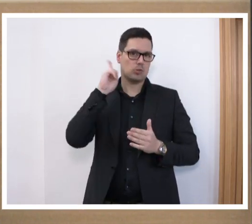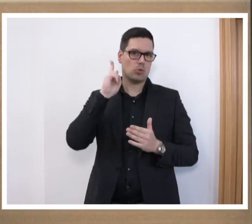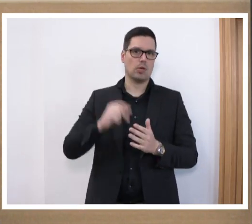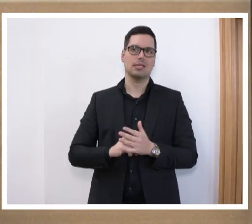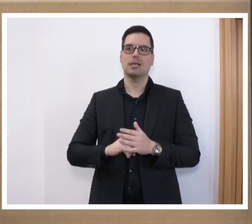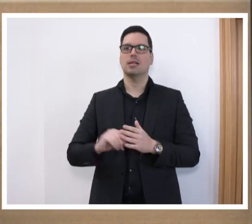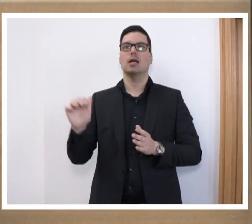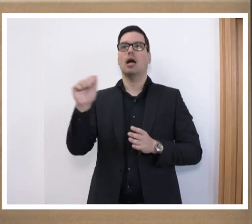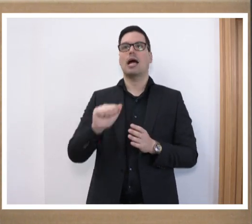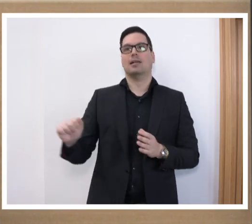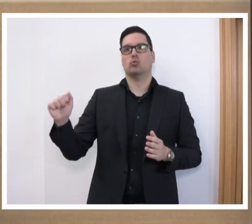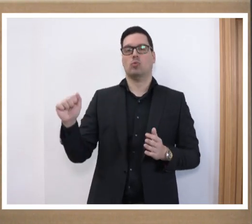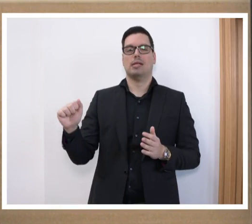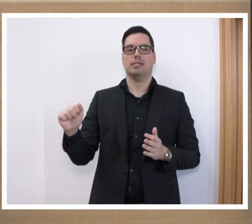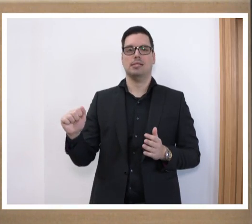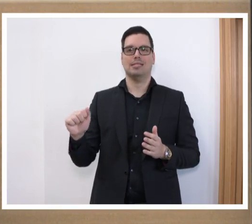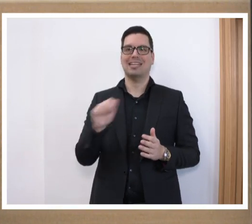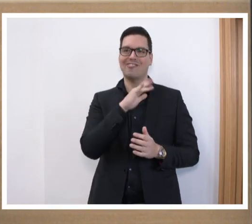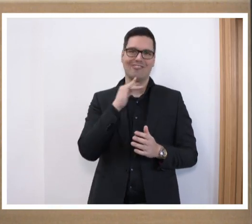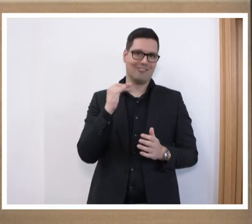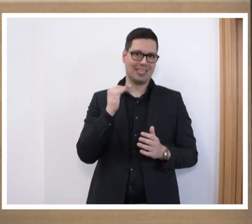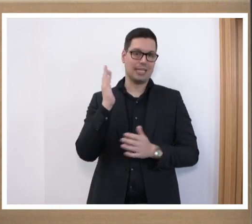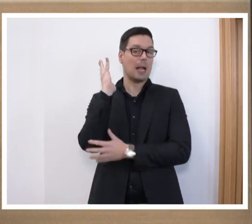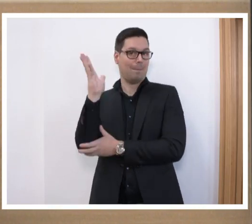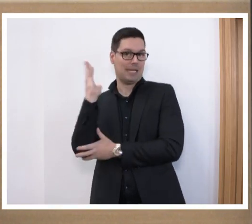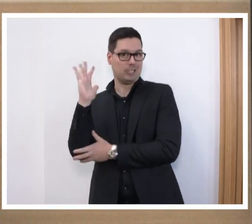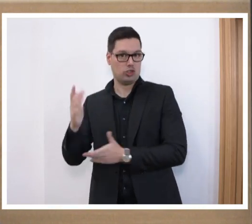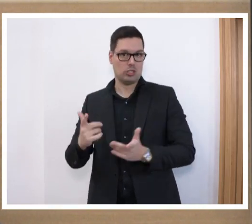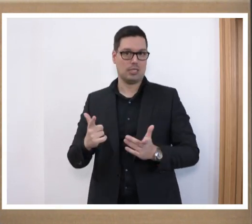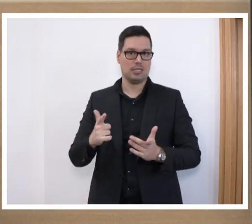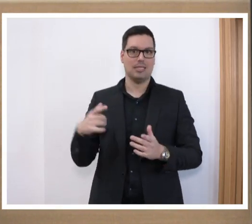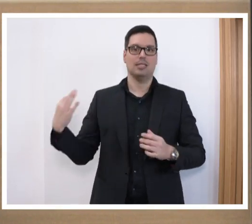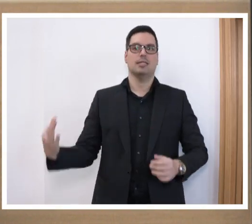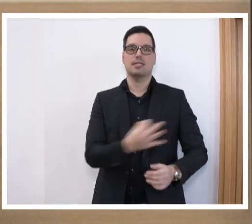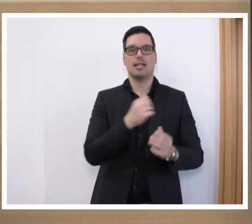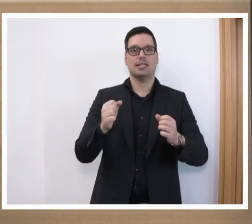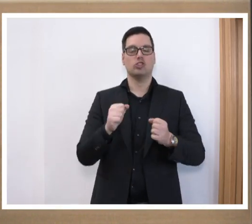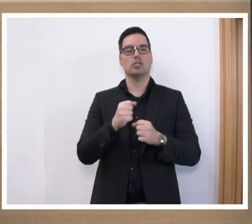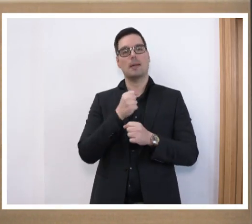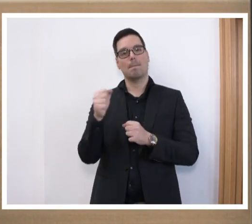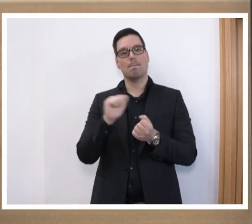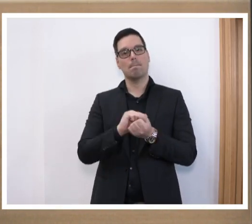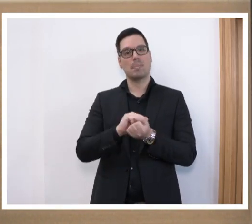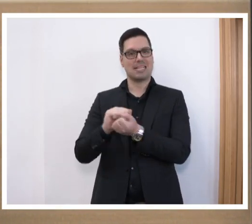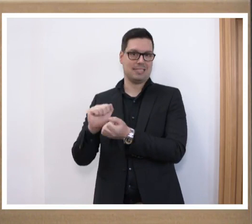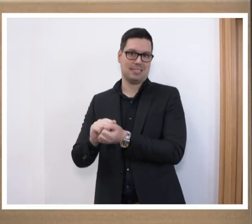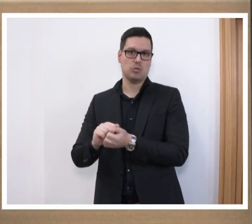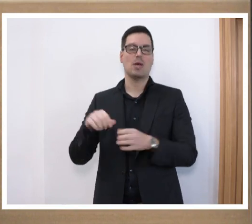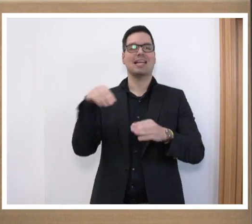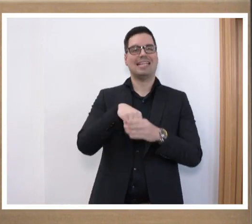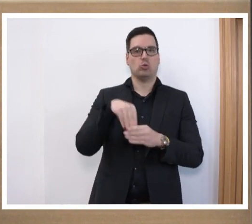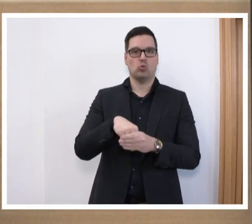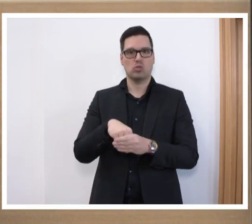dass aktuell sehr, sehr viel berichtet wird in den saarländischen Medien über die Inklusion